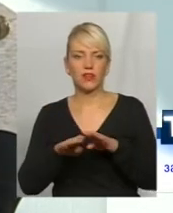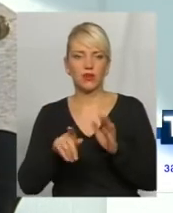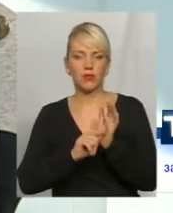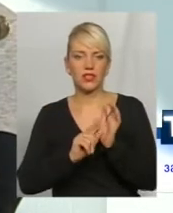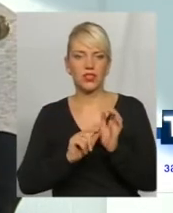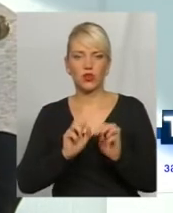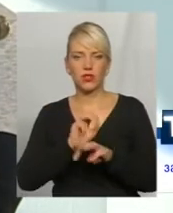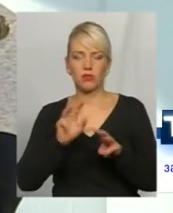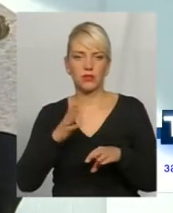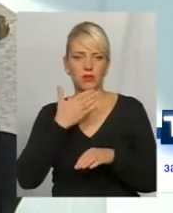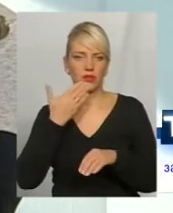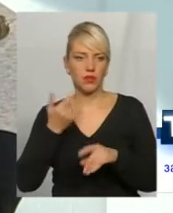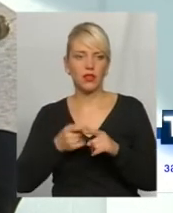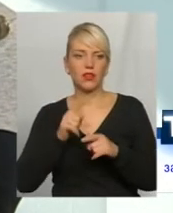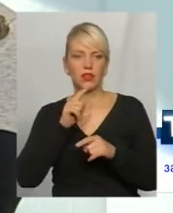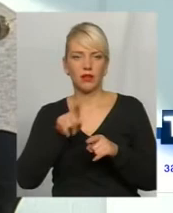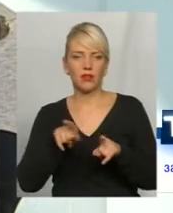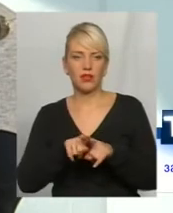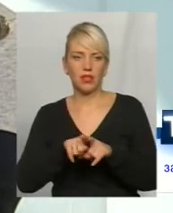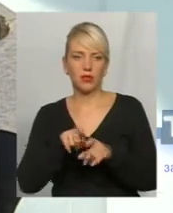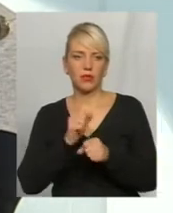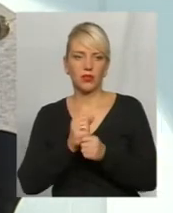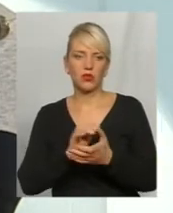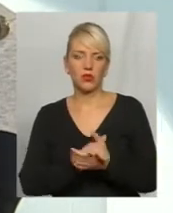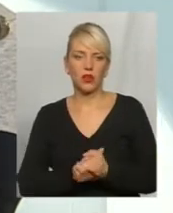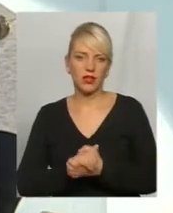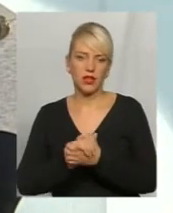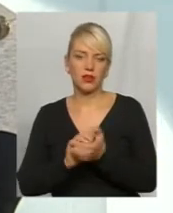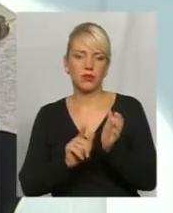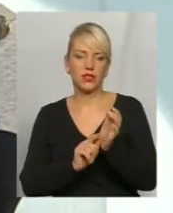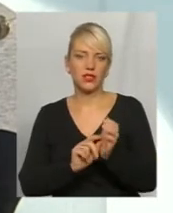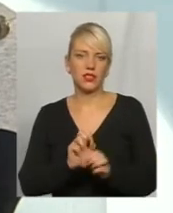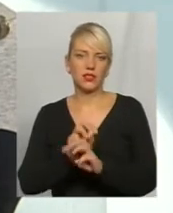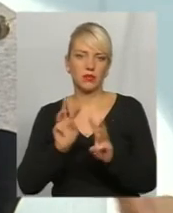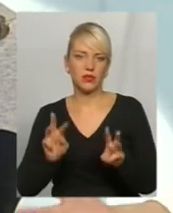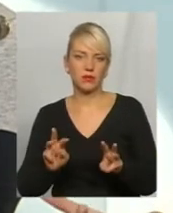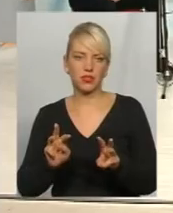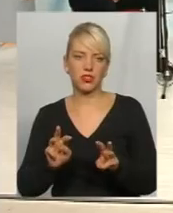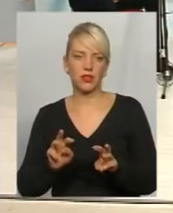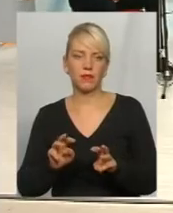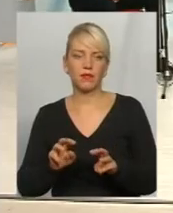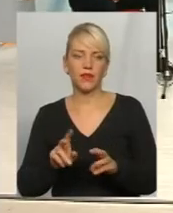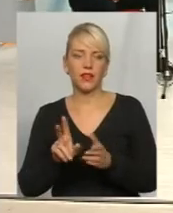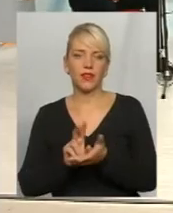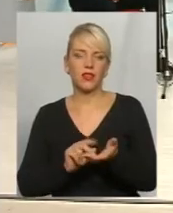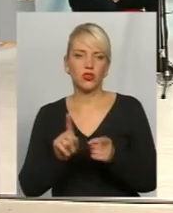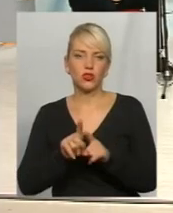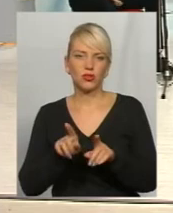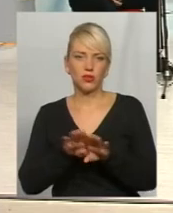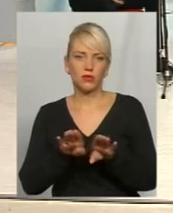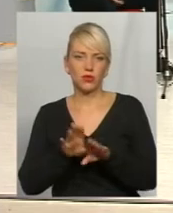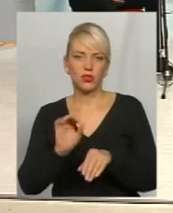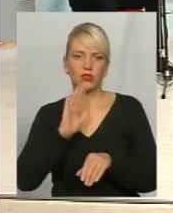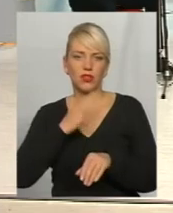забезпечення, тому там так само діють солідарне пенсійне забезпечення, що ж на зразок нашого пенсійного фонду.